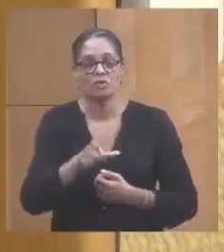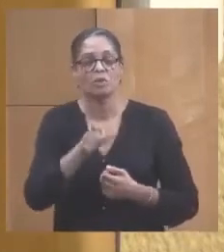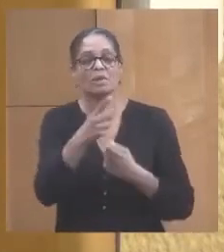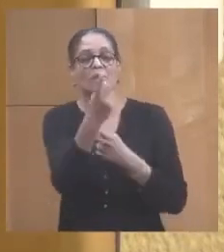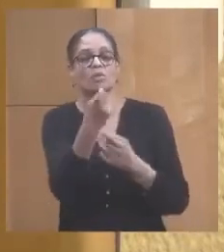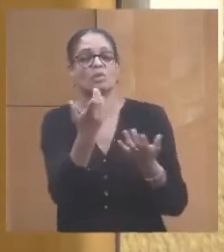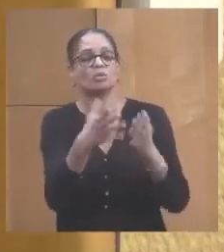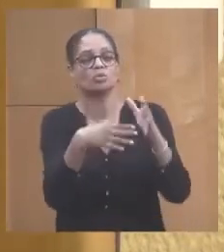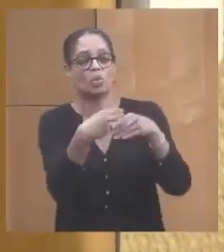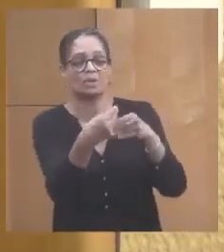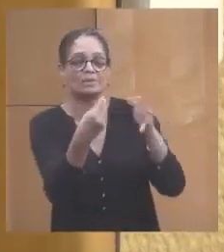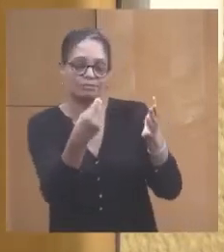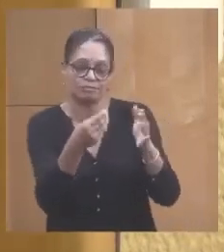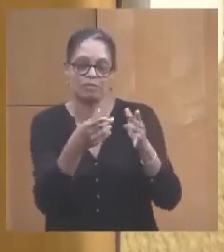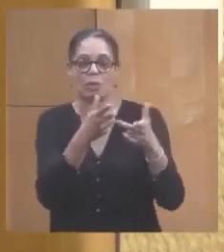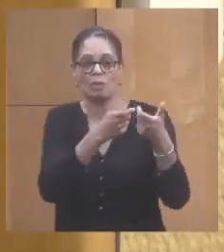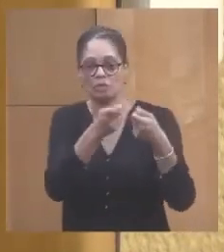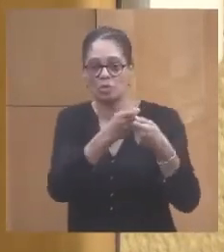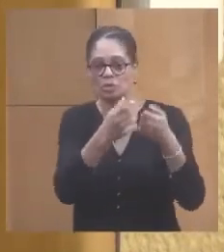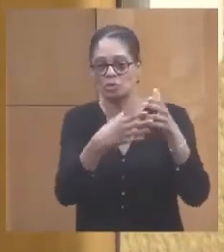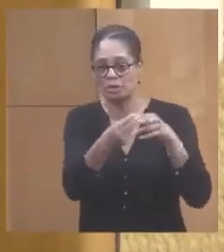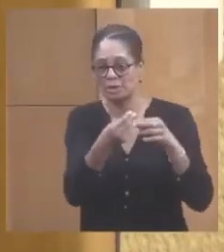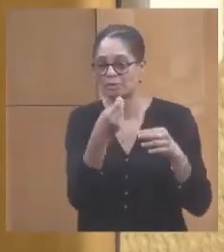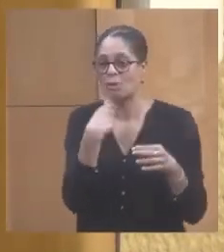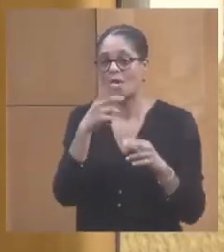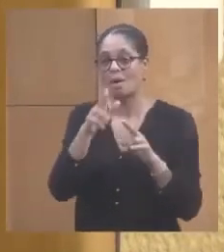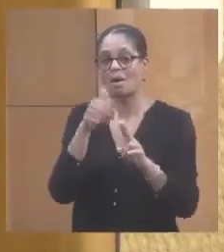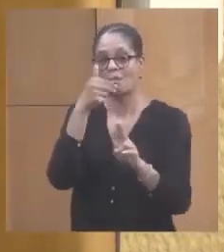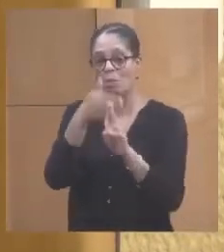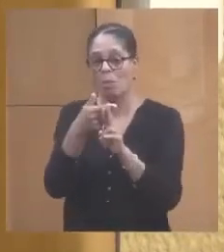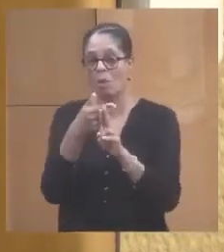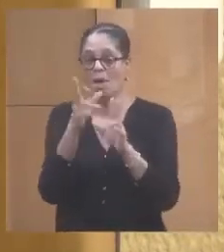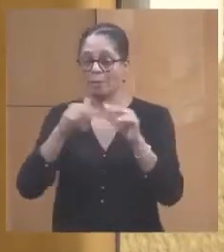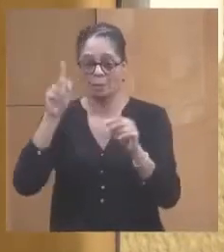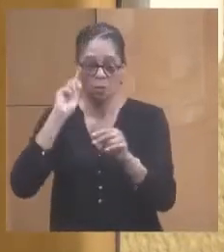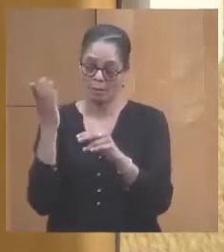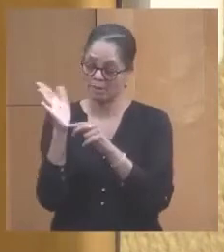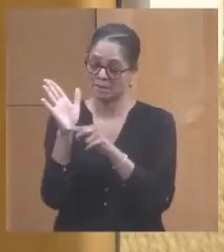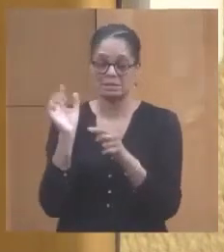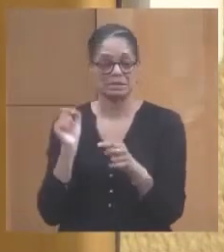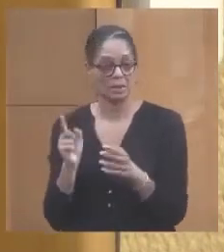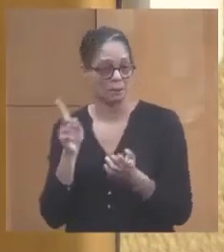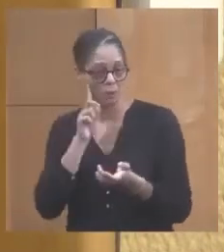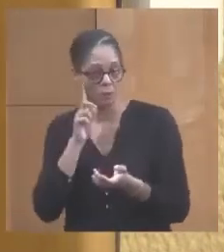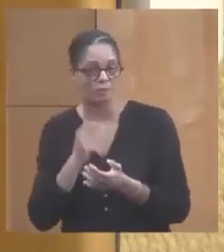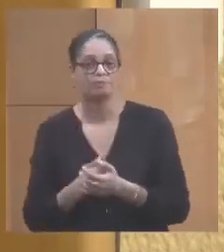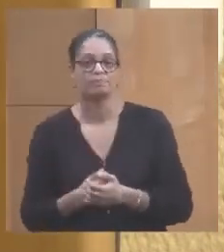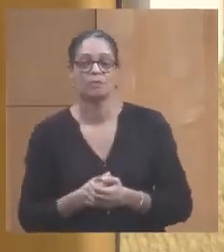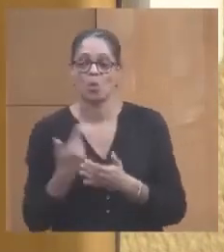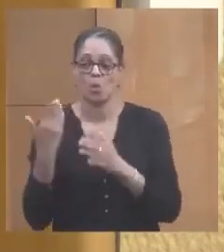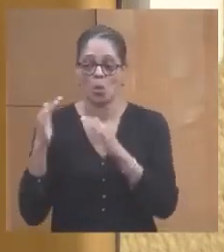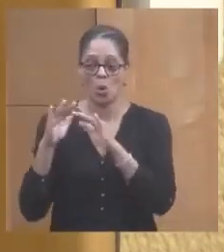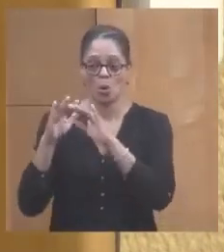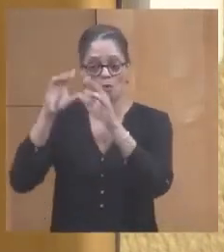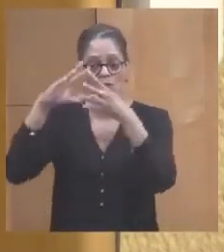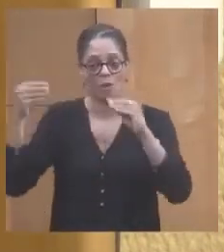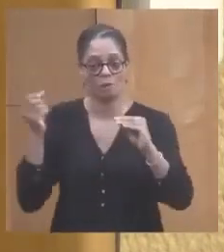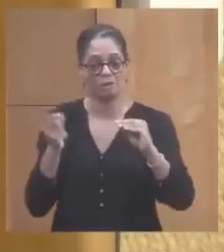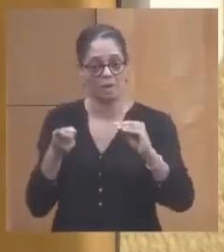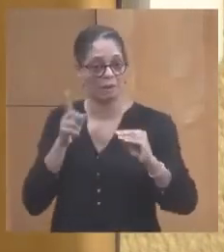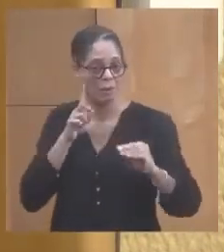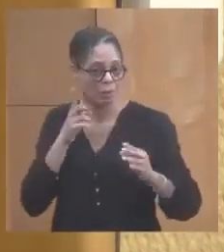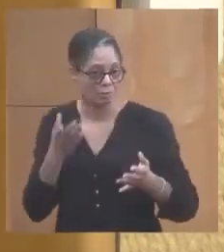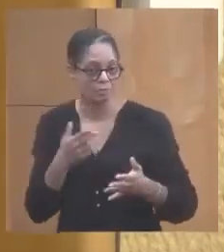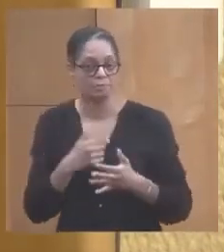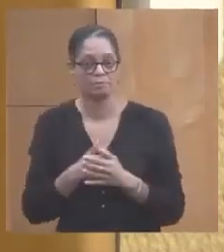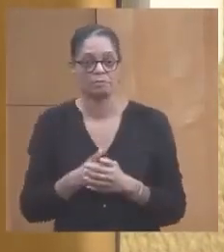la réponse quand même pour savoir pourquoi nous présentons cela tel que nous le présentons. je rappelle quand